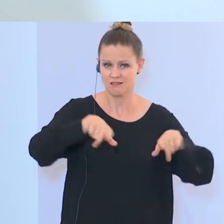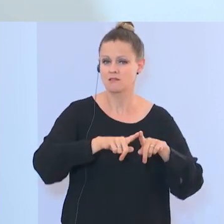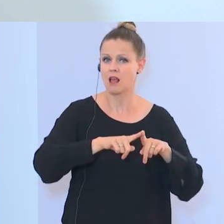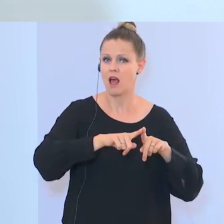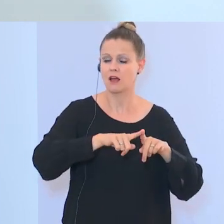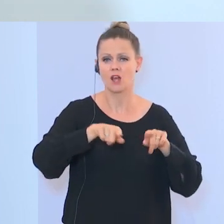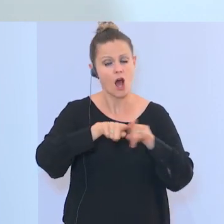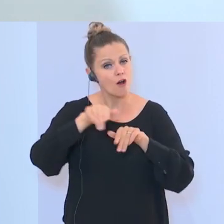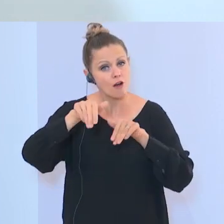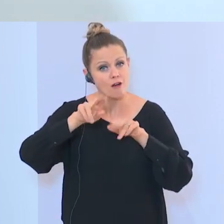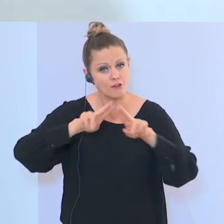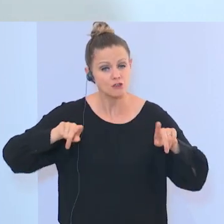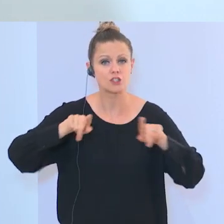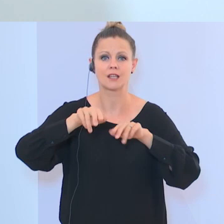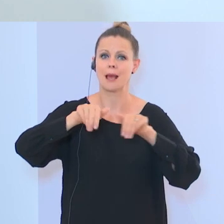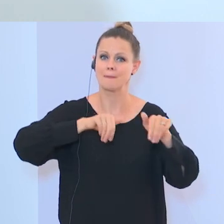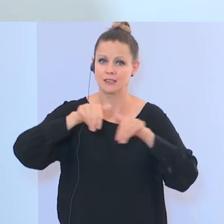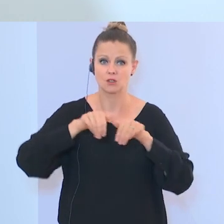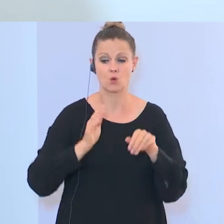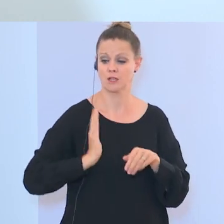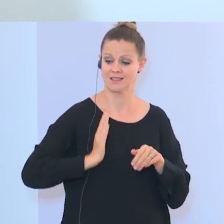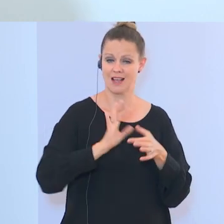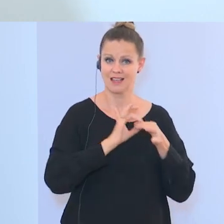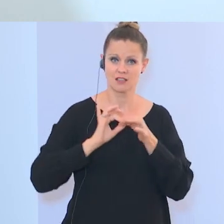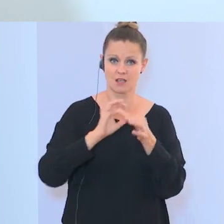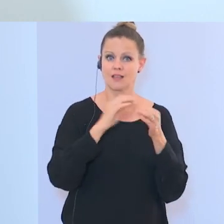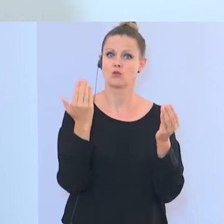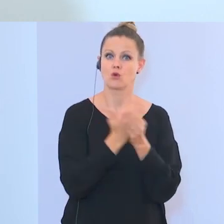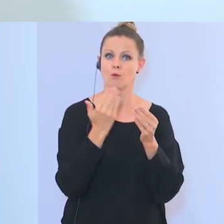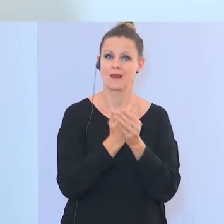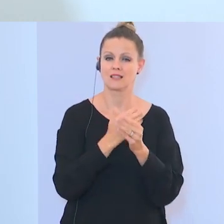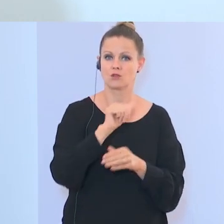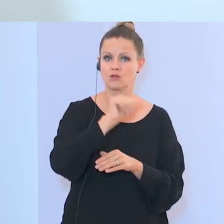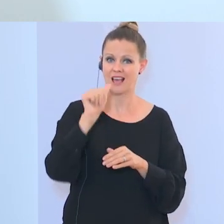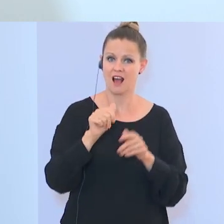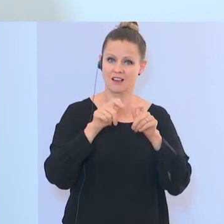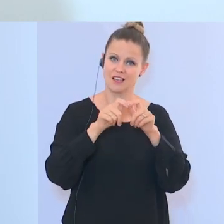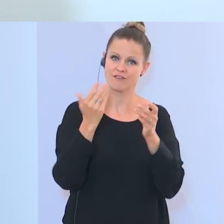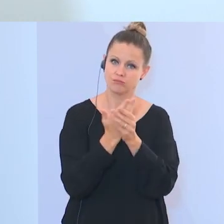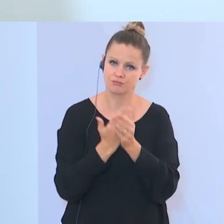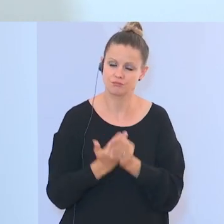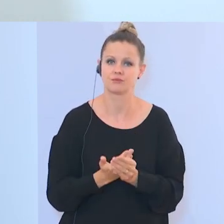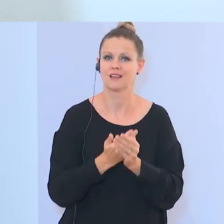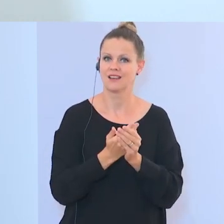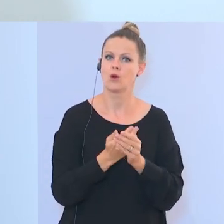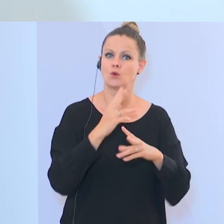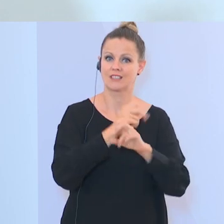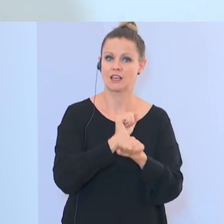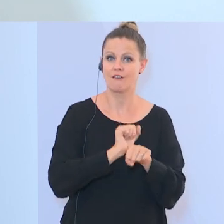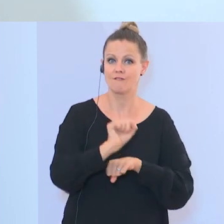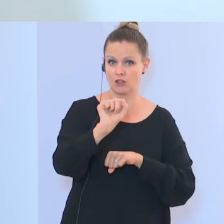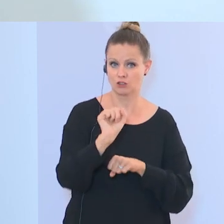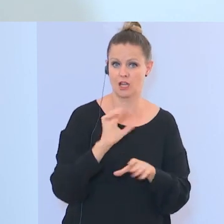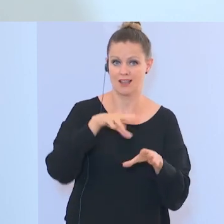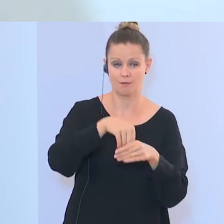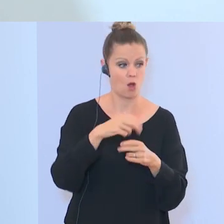verschiedene Ministerien, aber auch die Zivilgesellschaft, beispielsweise das Dokumentationsarchiv des österreichischen Widerstandes auch eingebunden ist. Man hat gesagt, wir haben